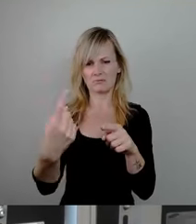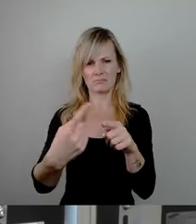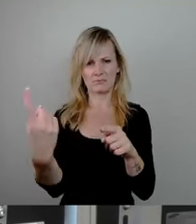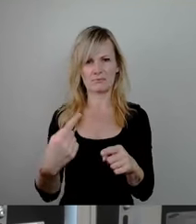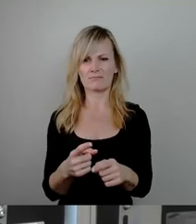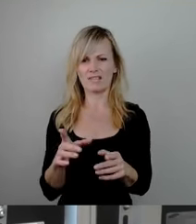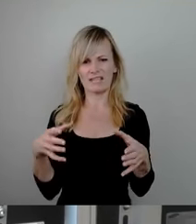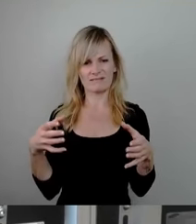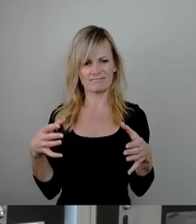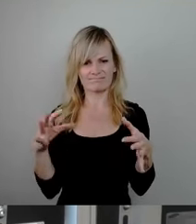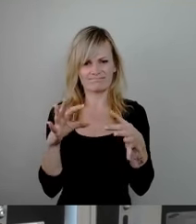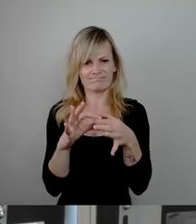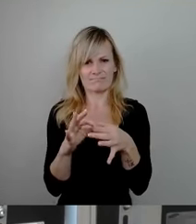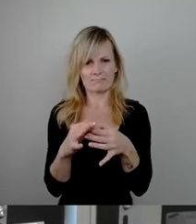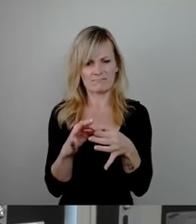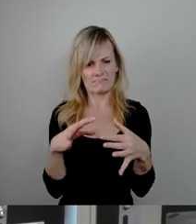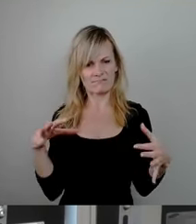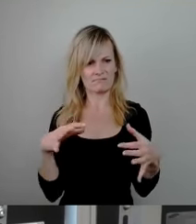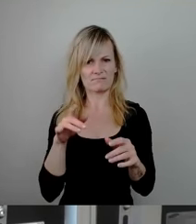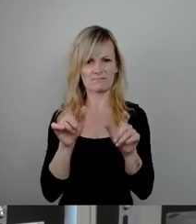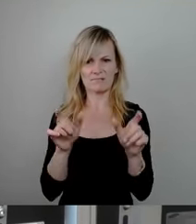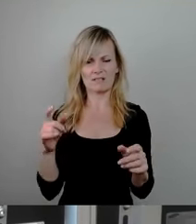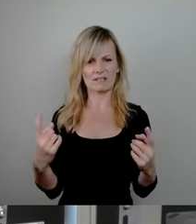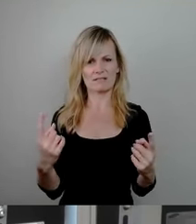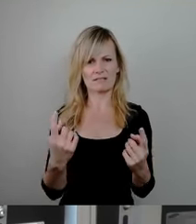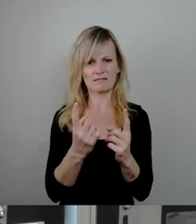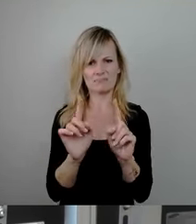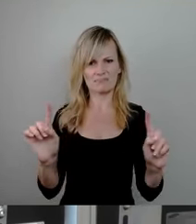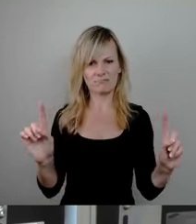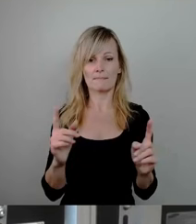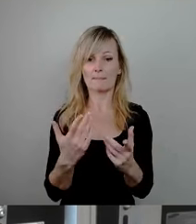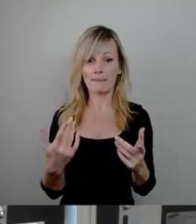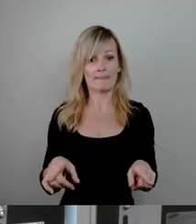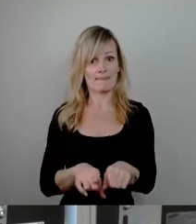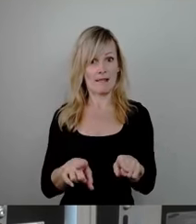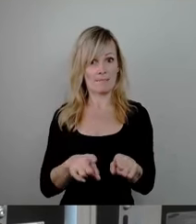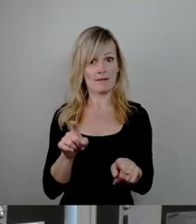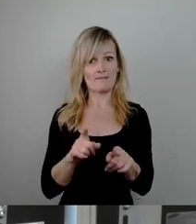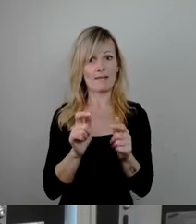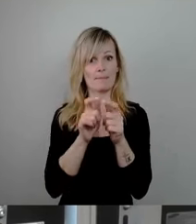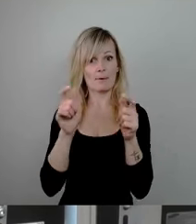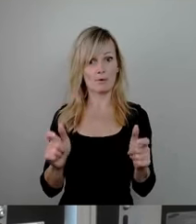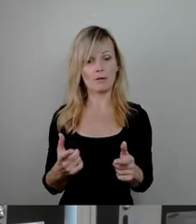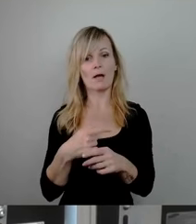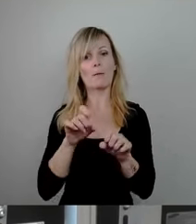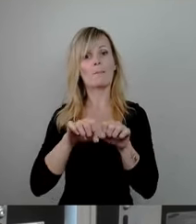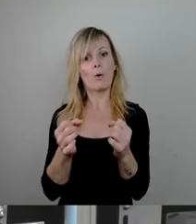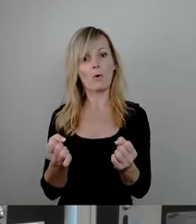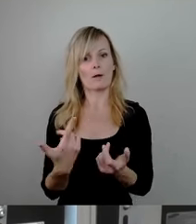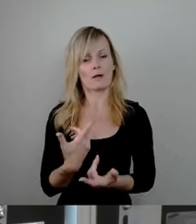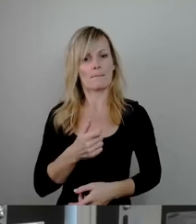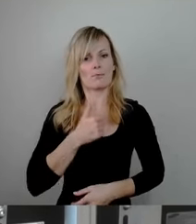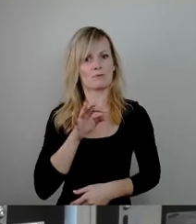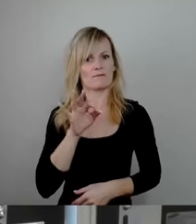Lassen Sie es uns wie die Brücke tun und den Bruch wagen. Den Bruch mit gewohnten Verhaltensweisen, etwa mit der